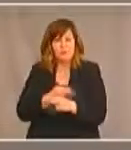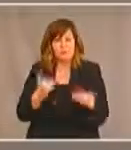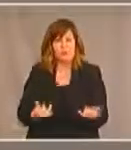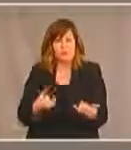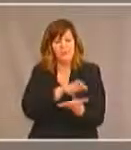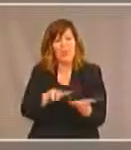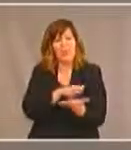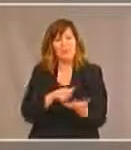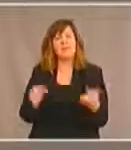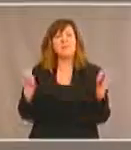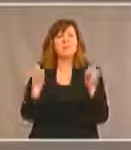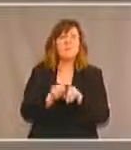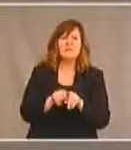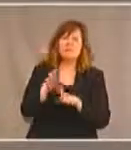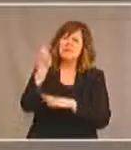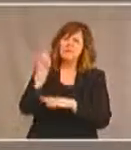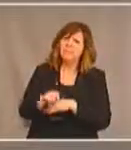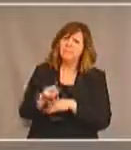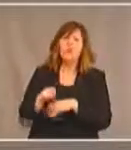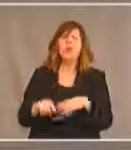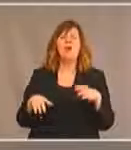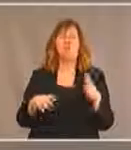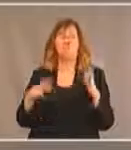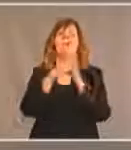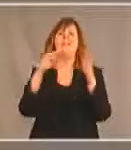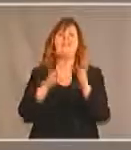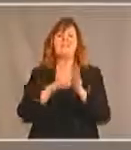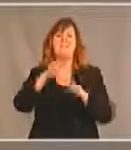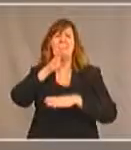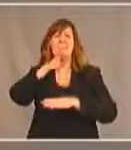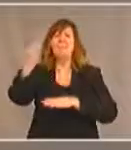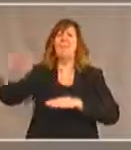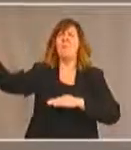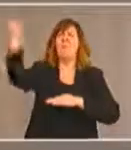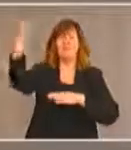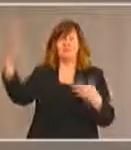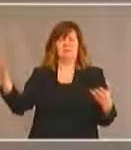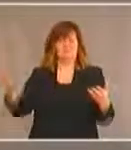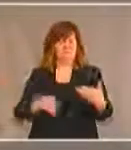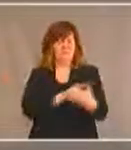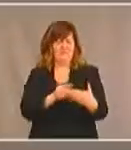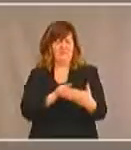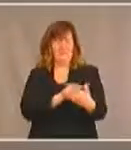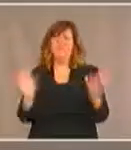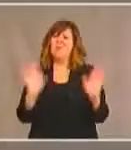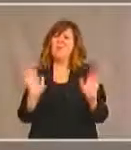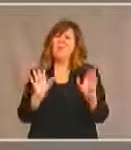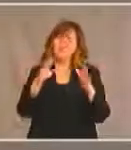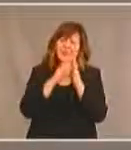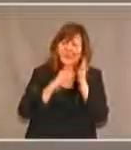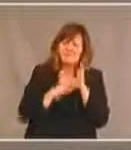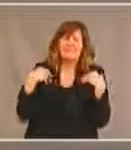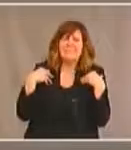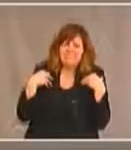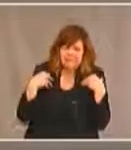Et il nous faut également un libellé simple pour les personnes qui ont des handicaps intellectuels,